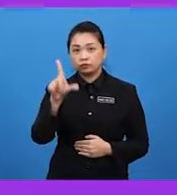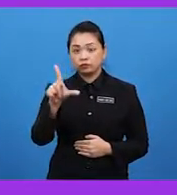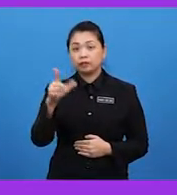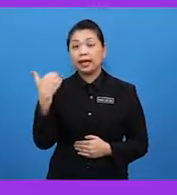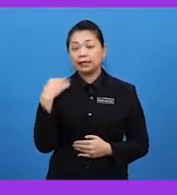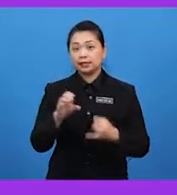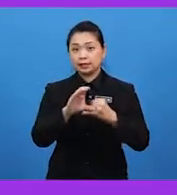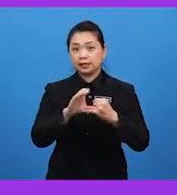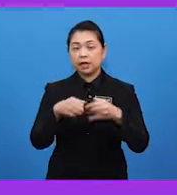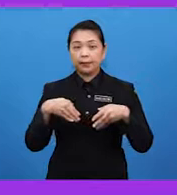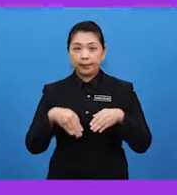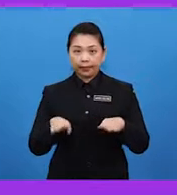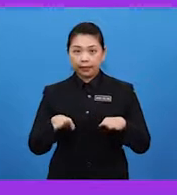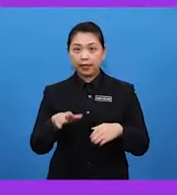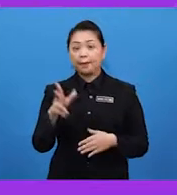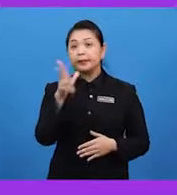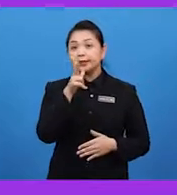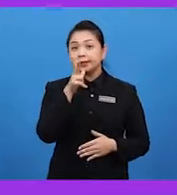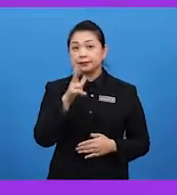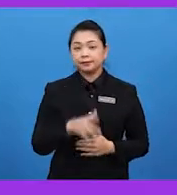pembiakan gamet betina.